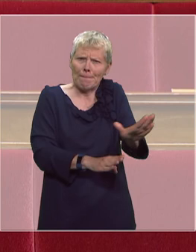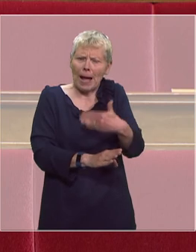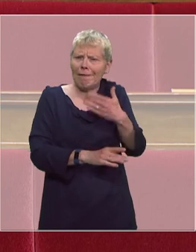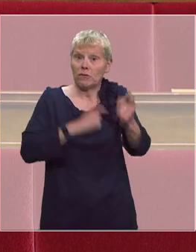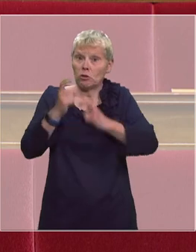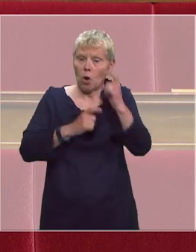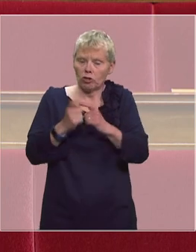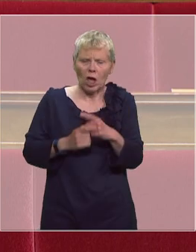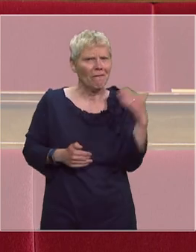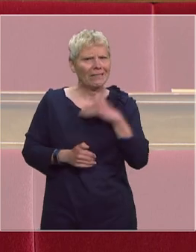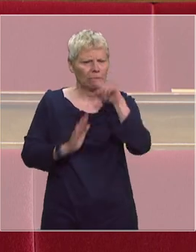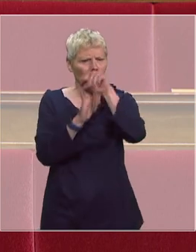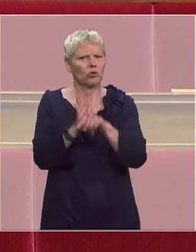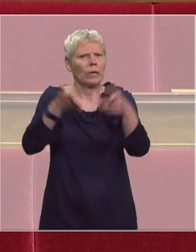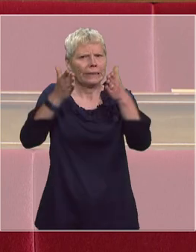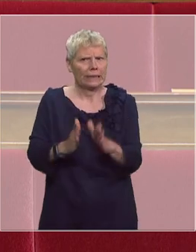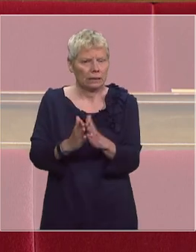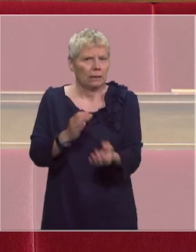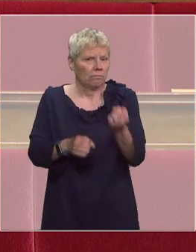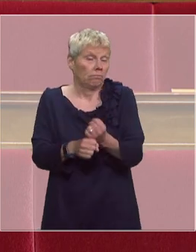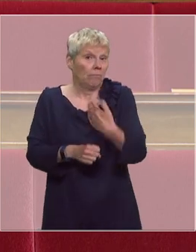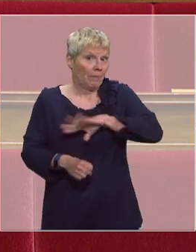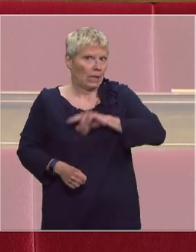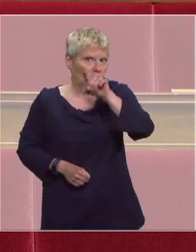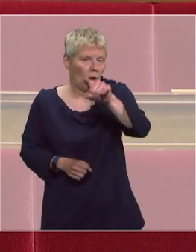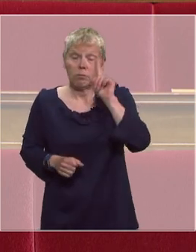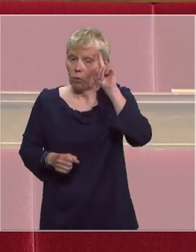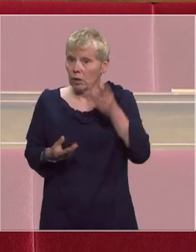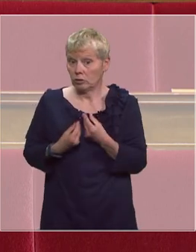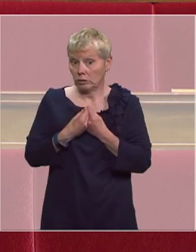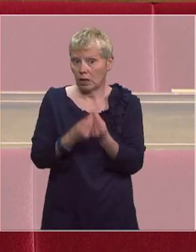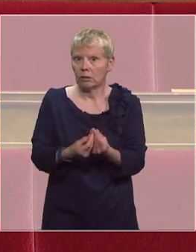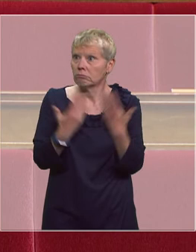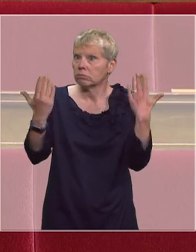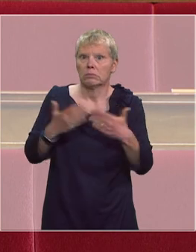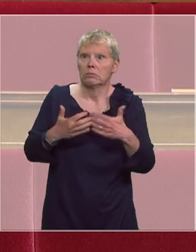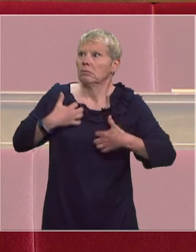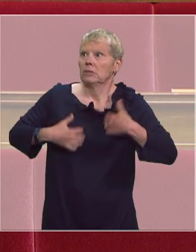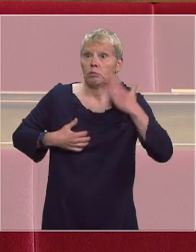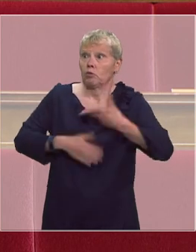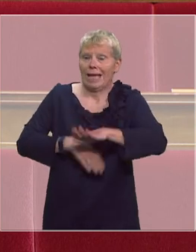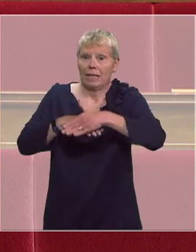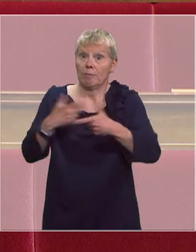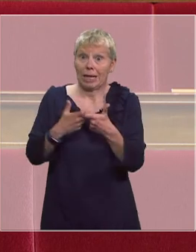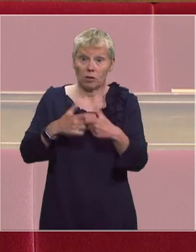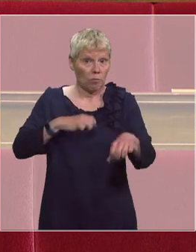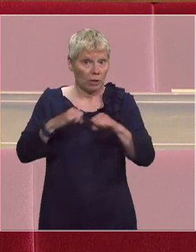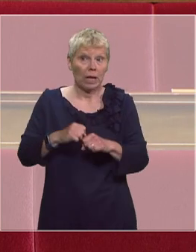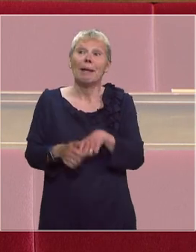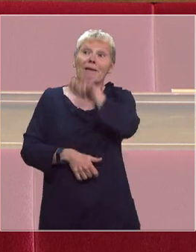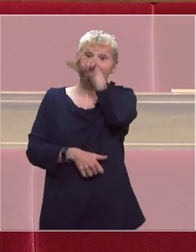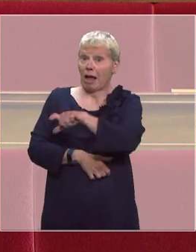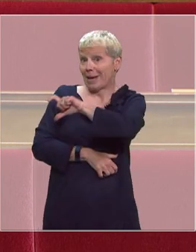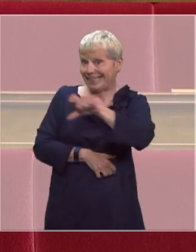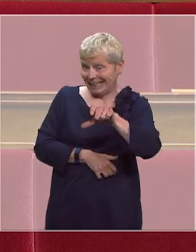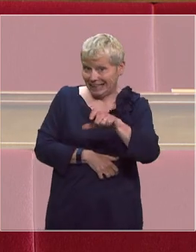ont très vite été prises en place et mises en place par vos soins pour faciliter l'alerte grâce par exemple à la mobilisation des pharmacies